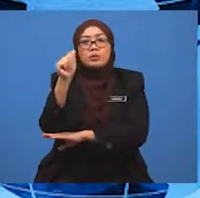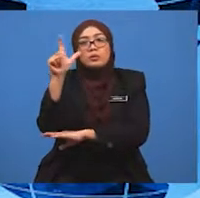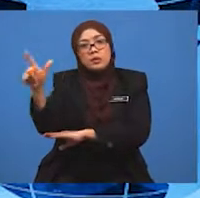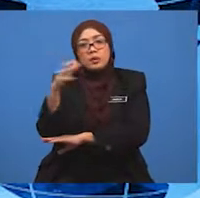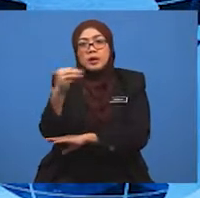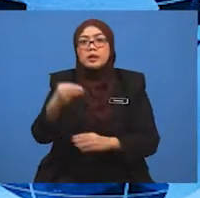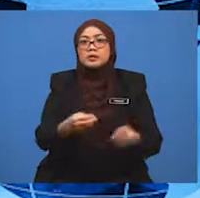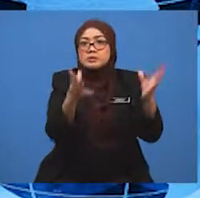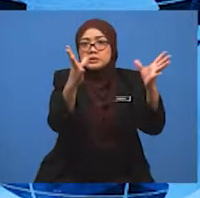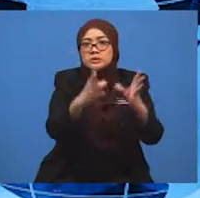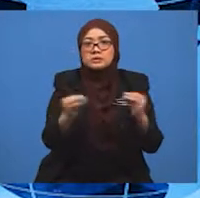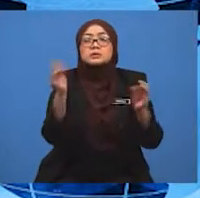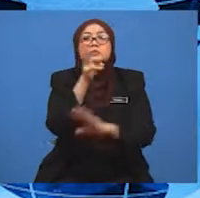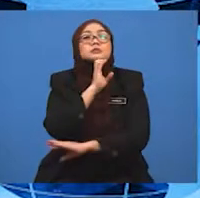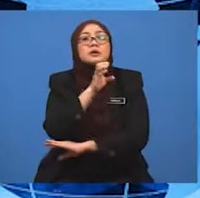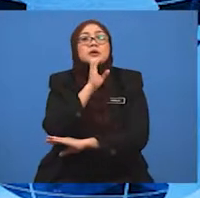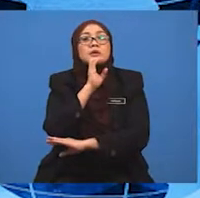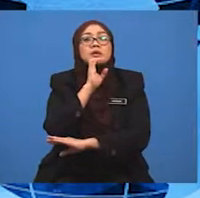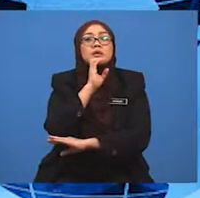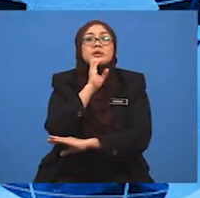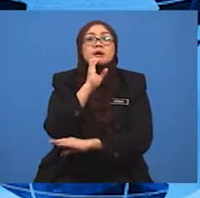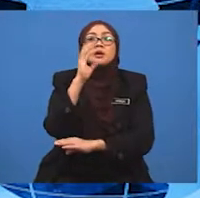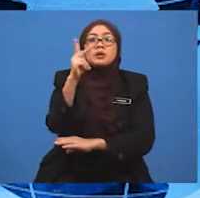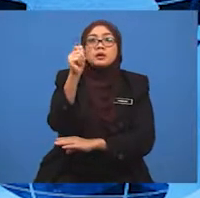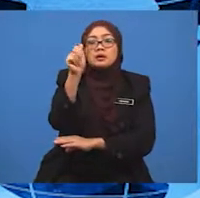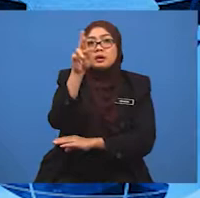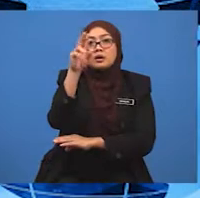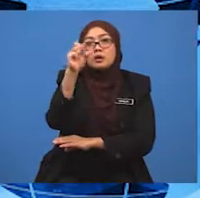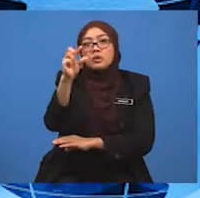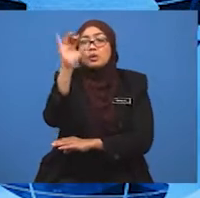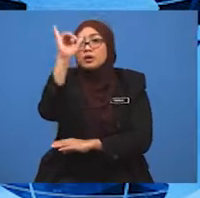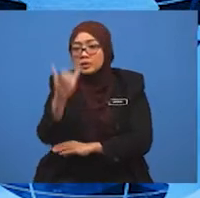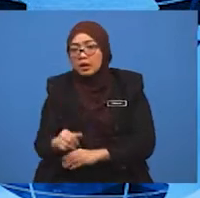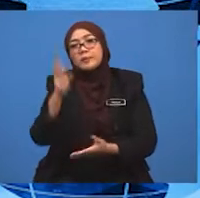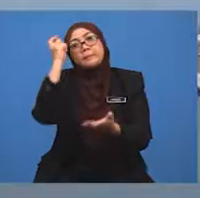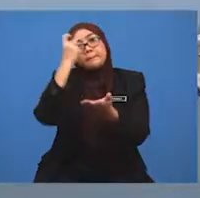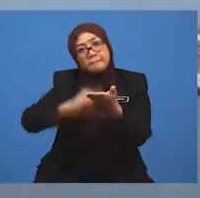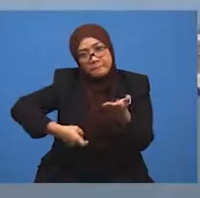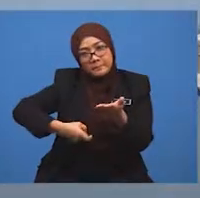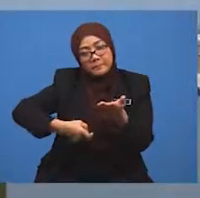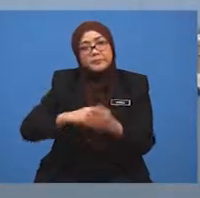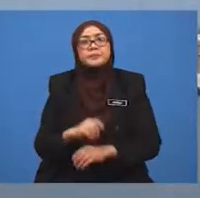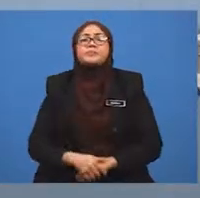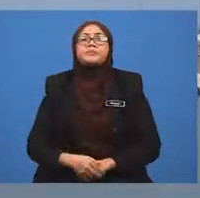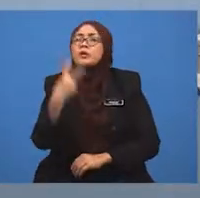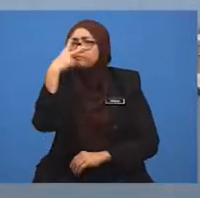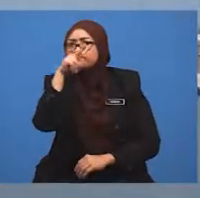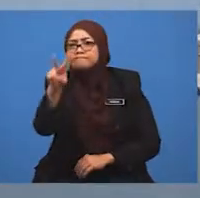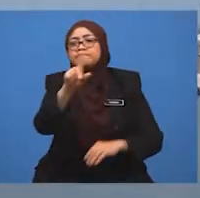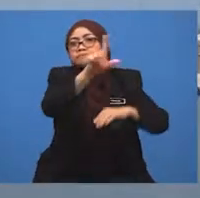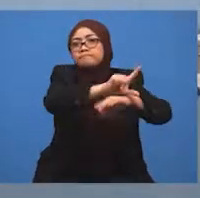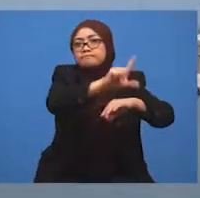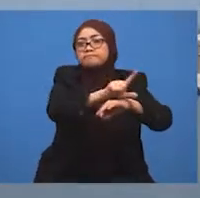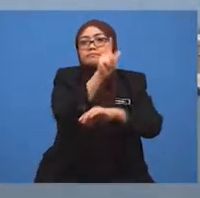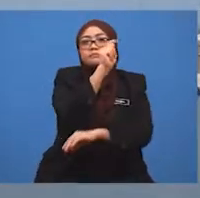kargo berbahaya. Murid-murid, sekarang kita lihat pula tentang Pelabuhan Tanjung